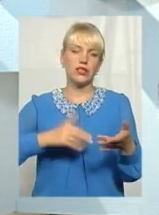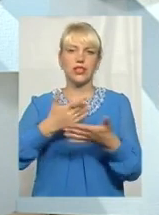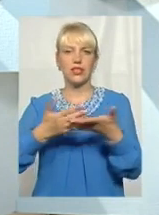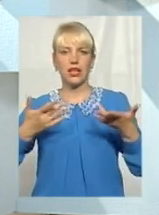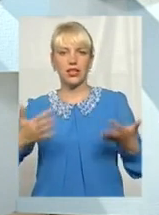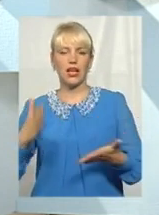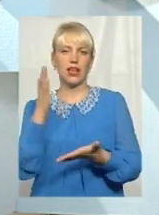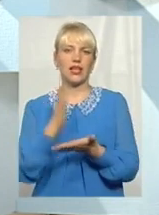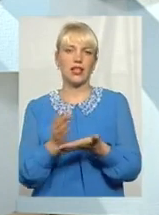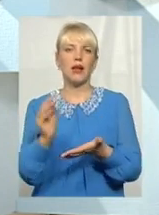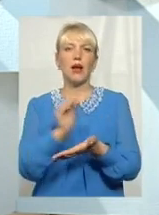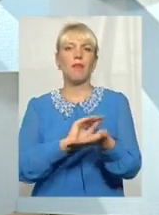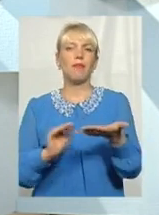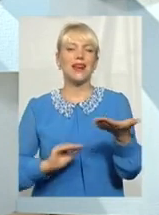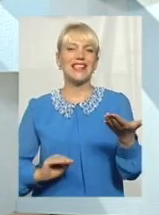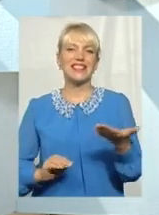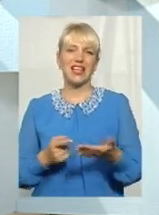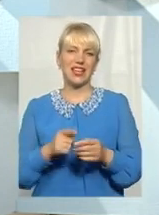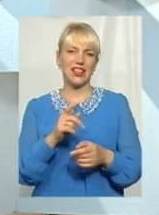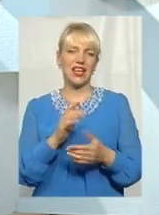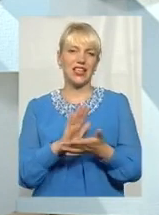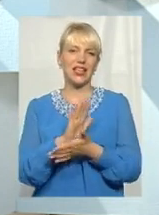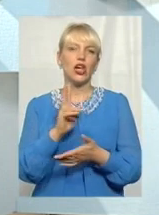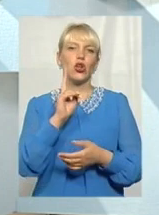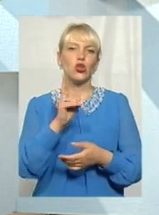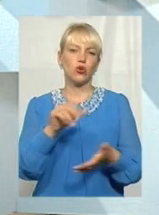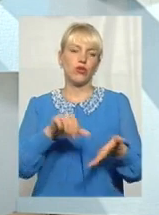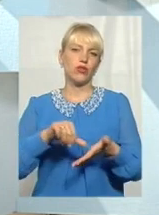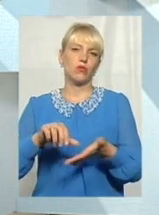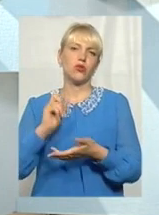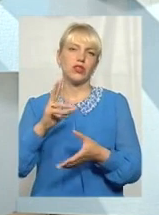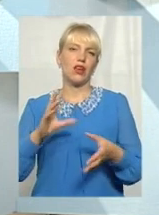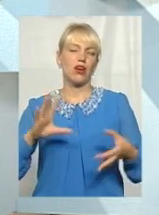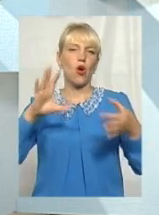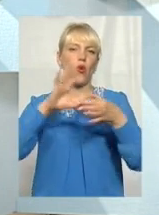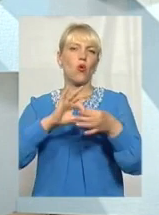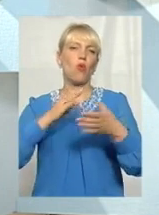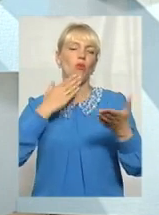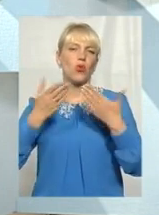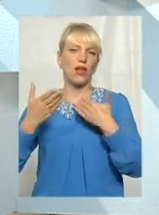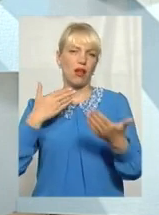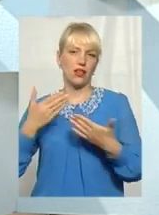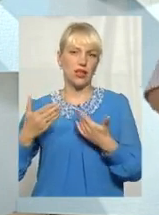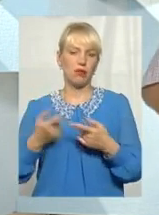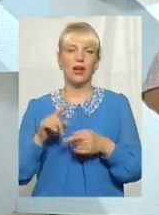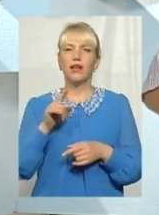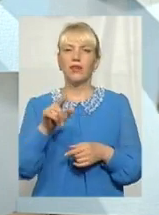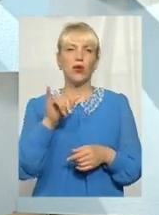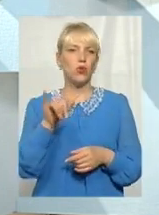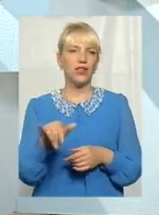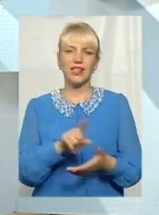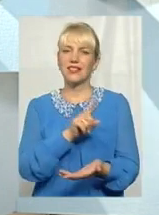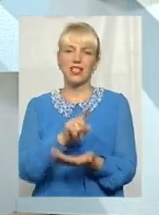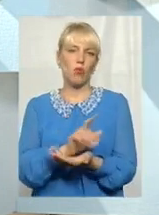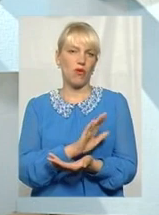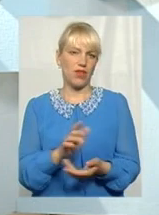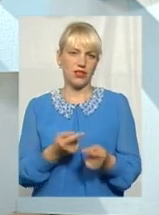є прес-секретарі. Тобто, люди, які виступають якимось, в певній мірі, комунікаторами, але аж ніяк вони зобов